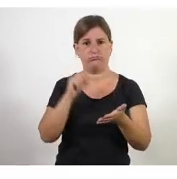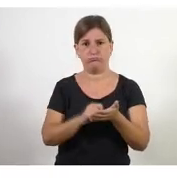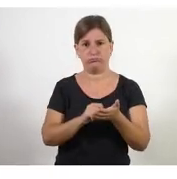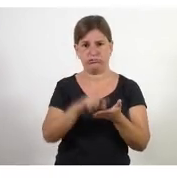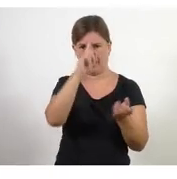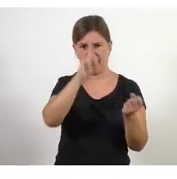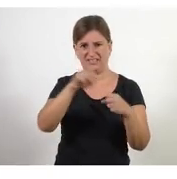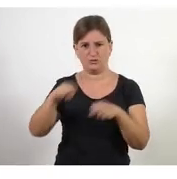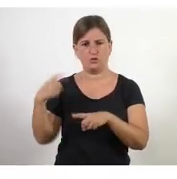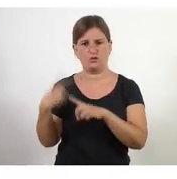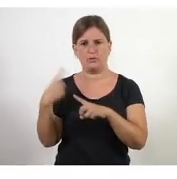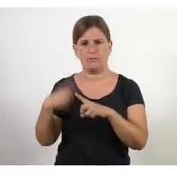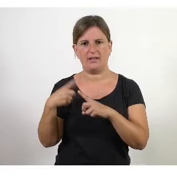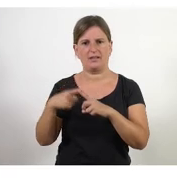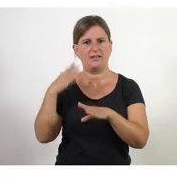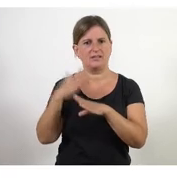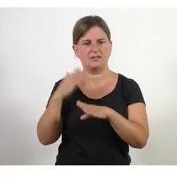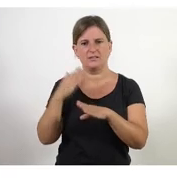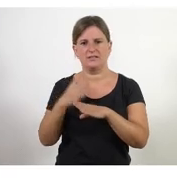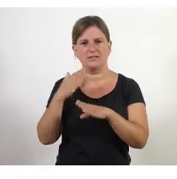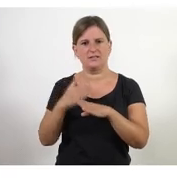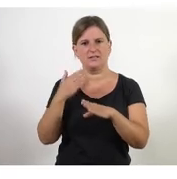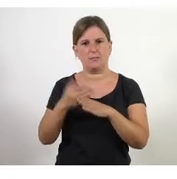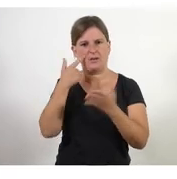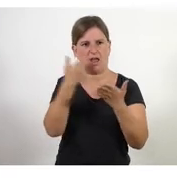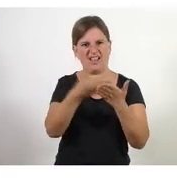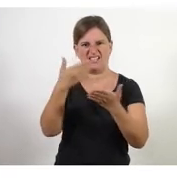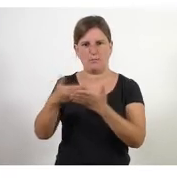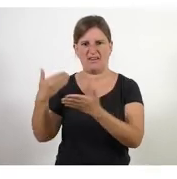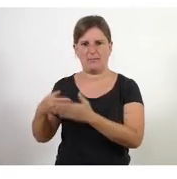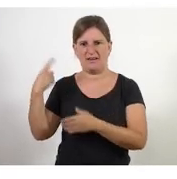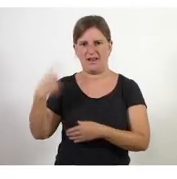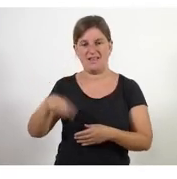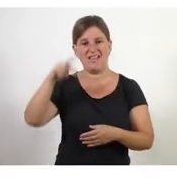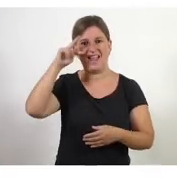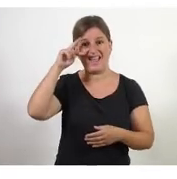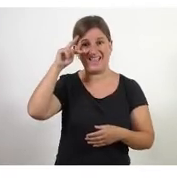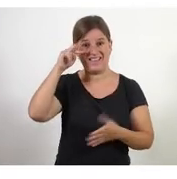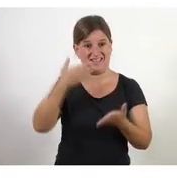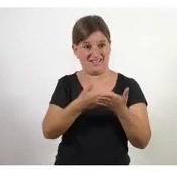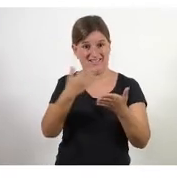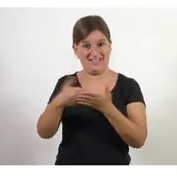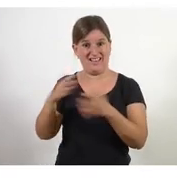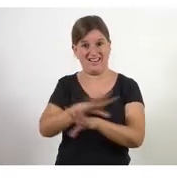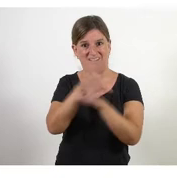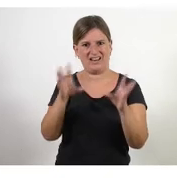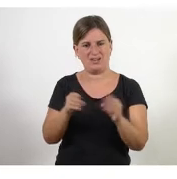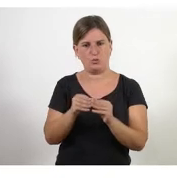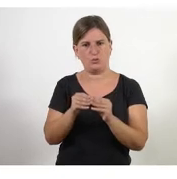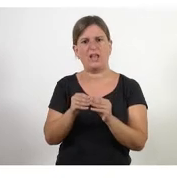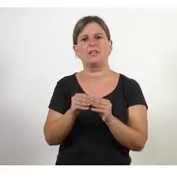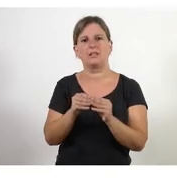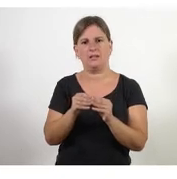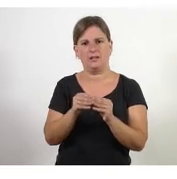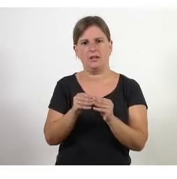on constantment s'experimenta i l'experiència de la experimentació els resultats és el que ens